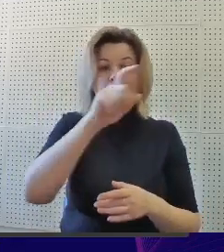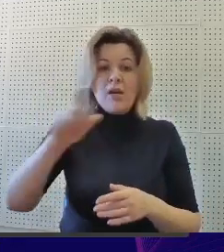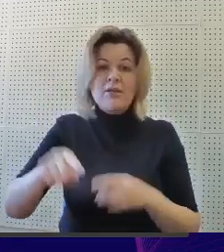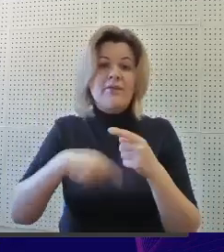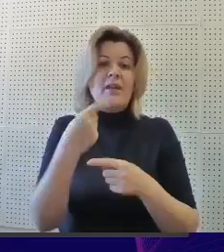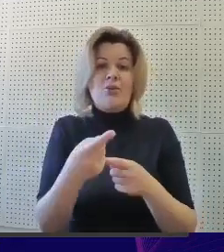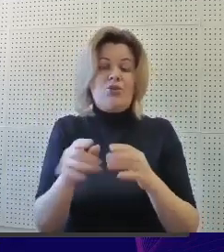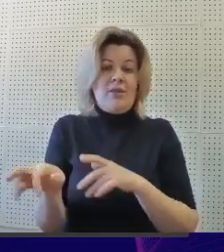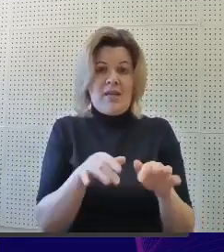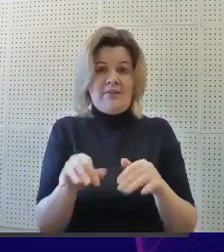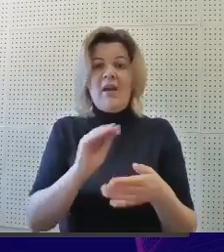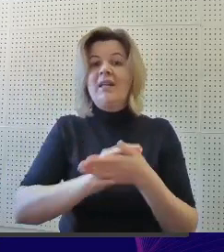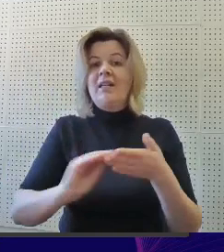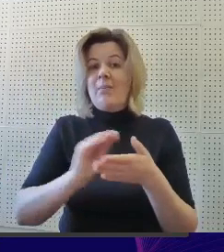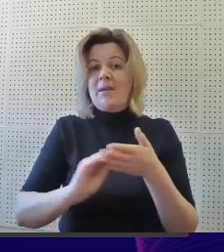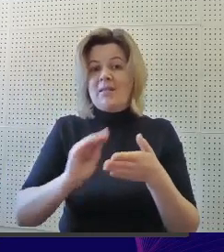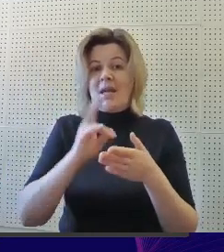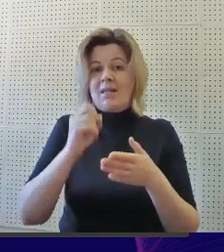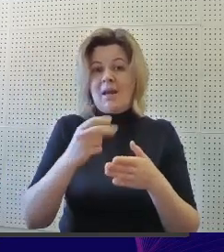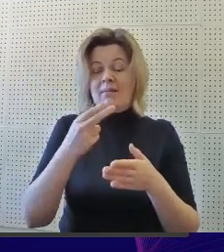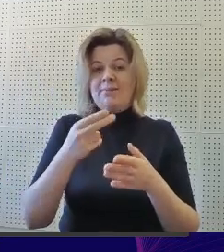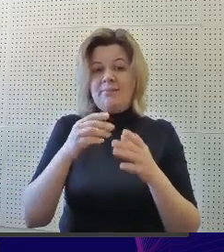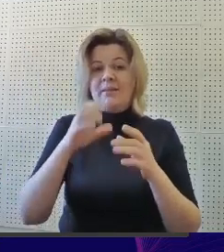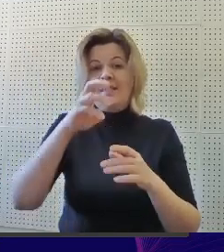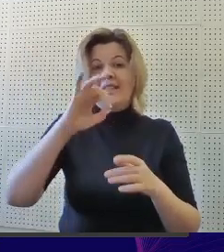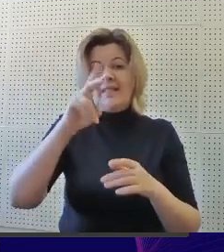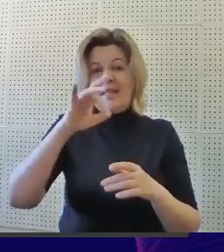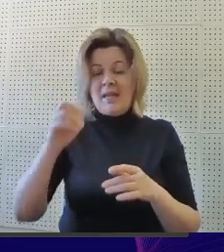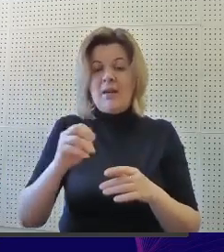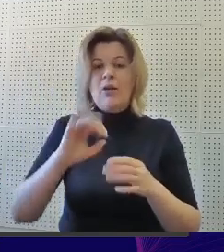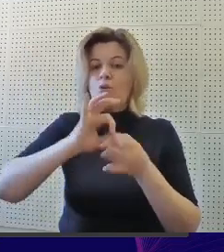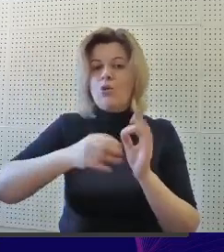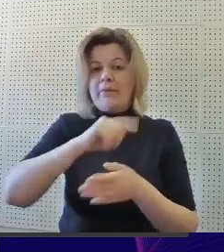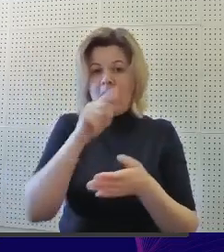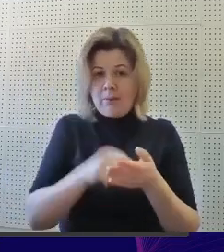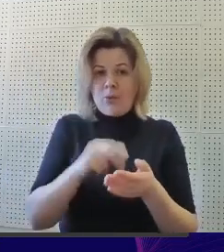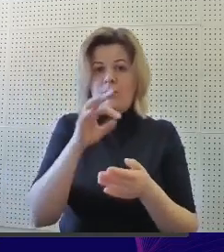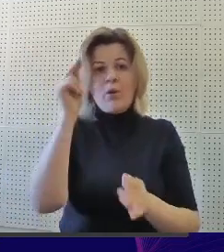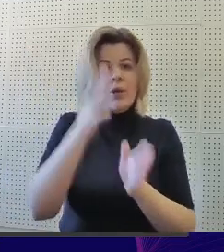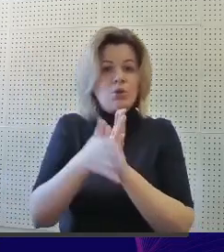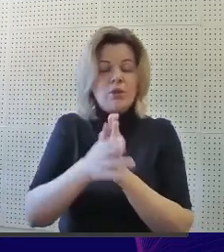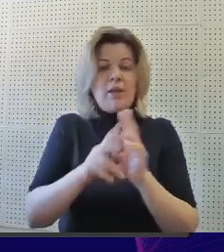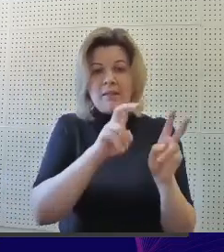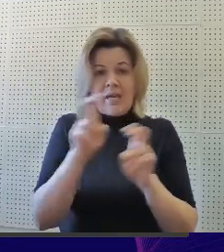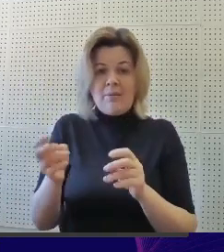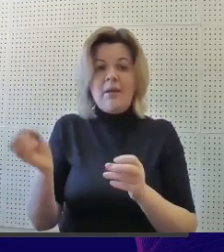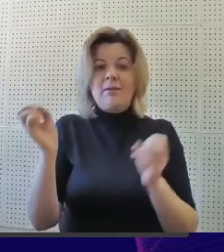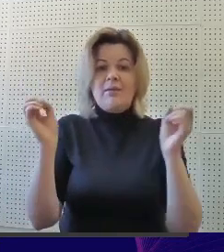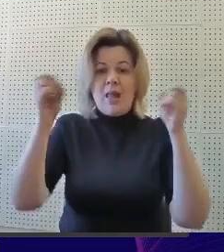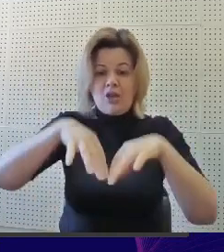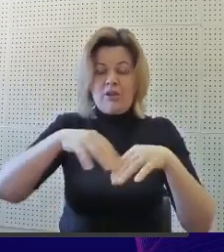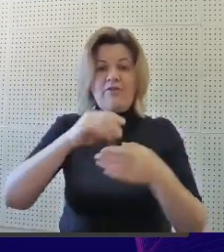учеников следующие действия. Написать на стикере сложный вопрос по пройденной теме, сложить все вопросы в